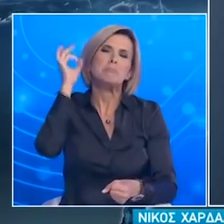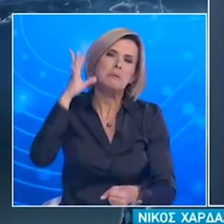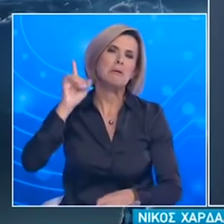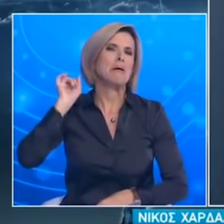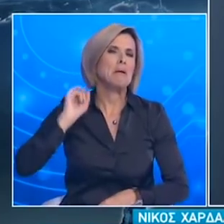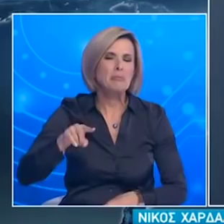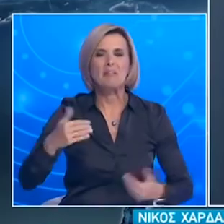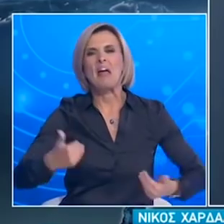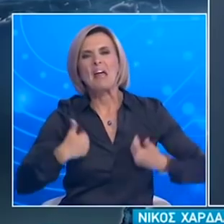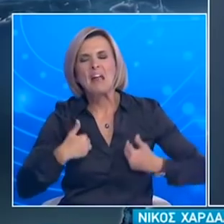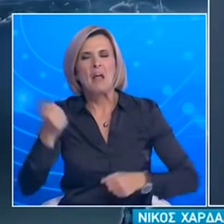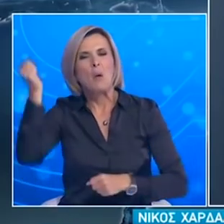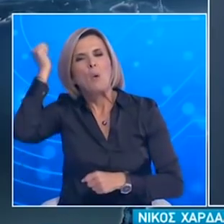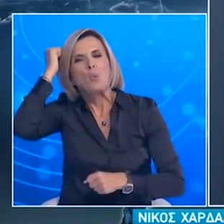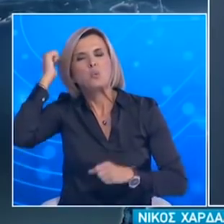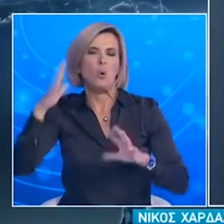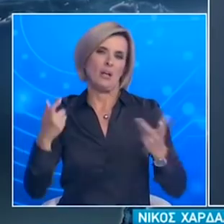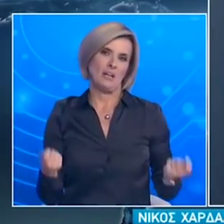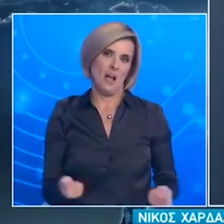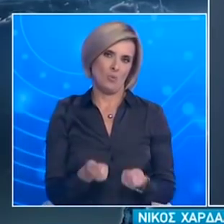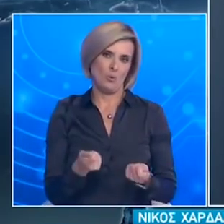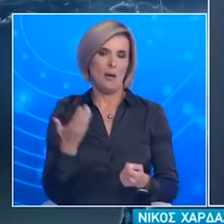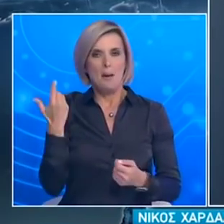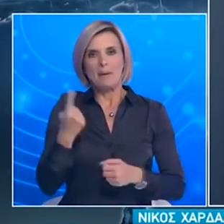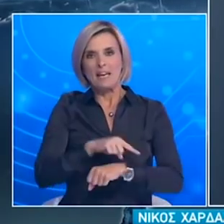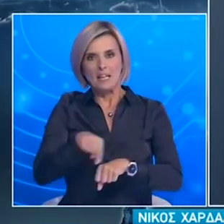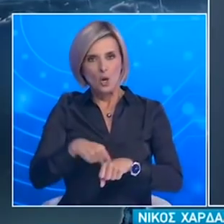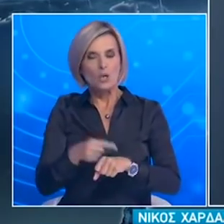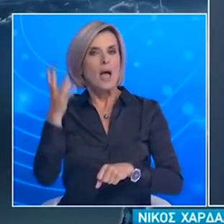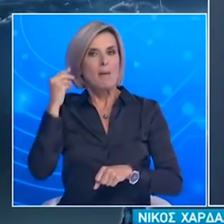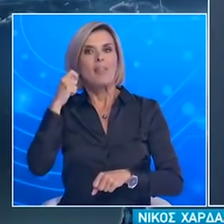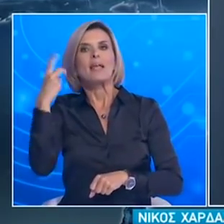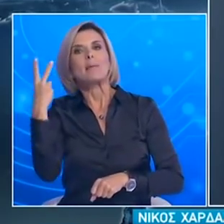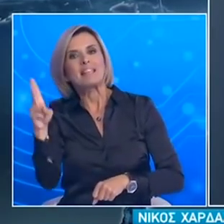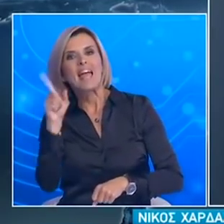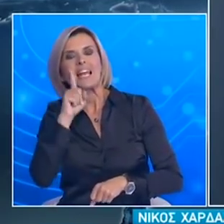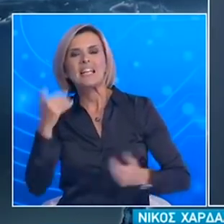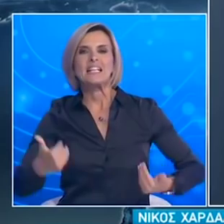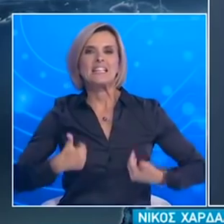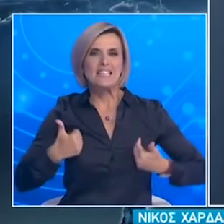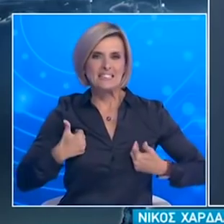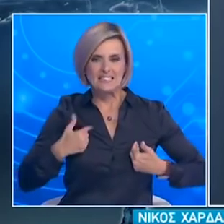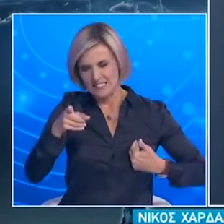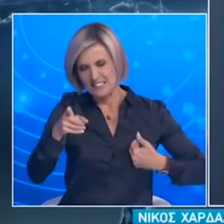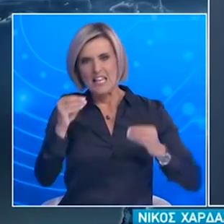Δεν είναι συμπτωματικό Και αν ισχύει πριν λίγο τι έμαθα Ότι η μητέρα της 24ης βγήκε Επειδή δεν υπάρχει κορονοϊός